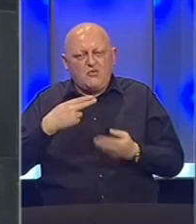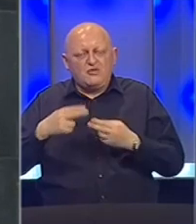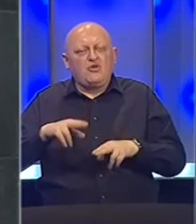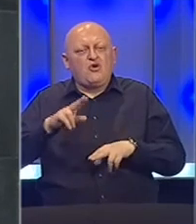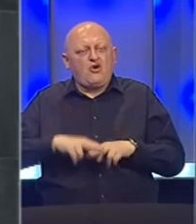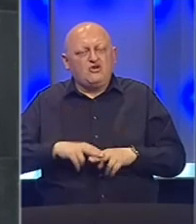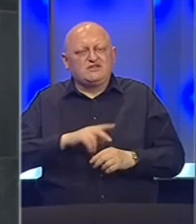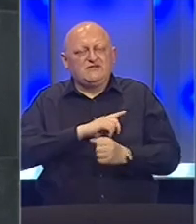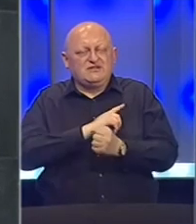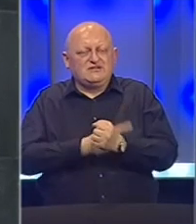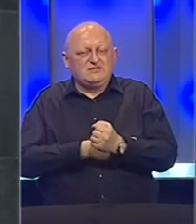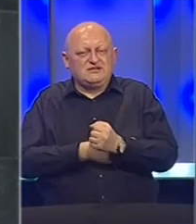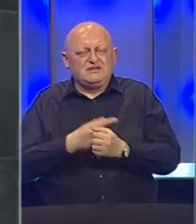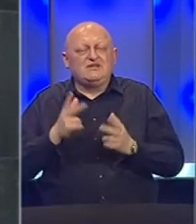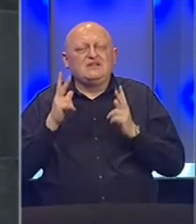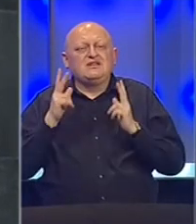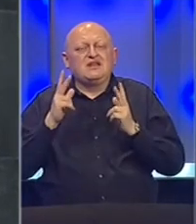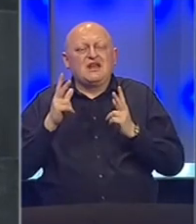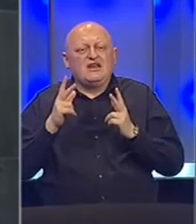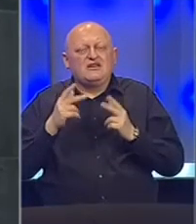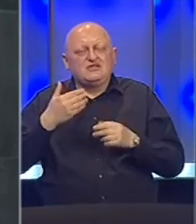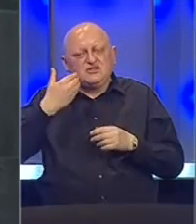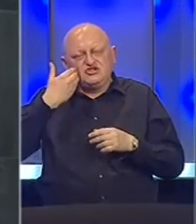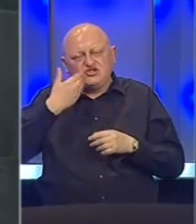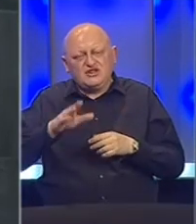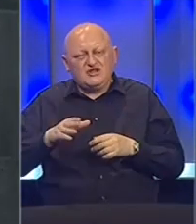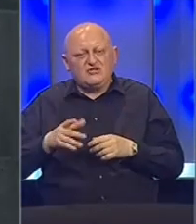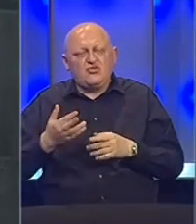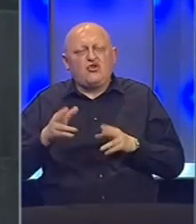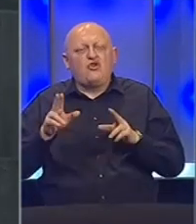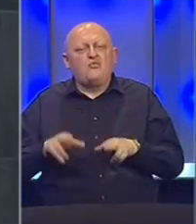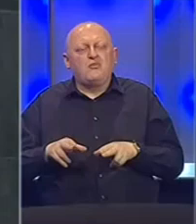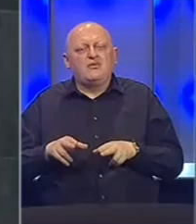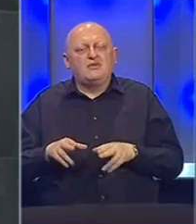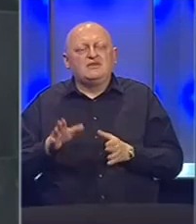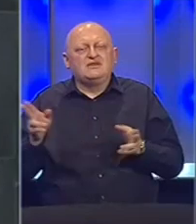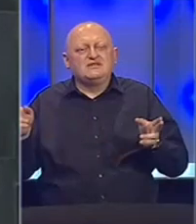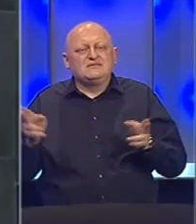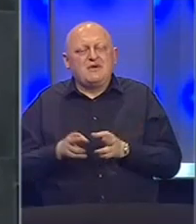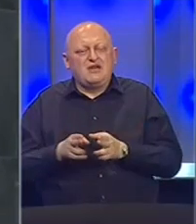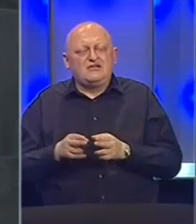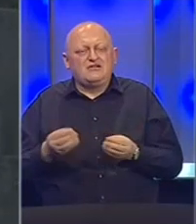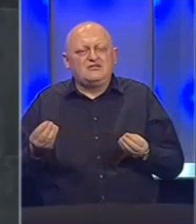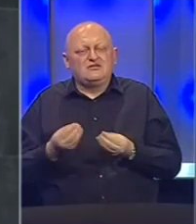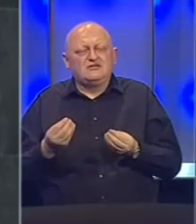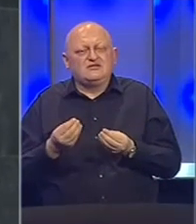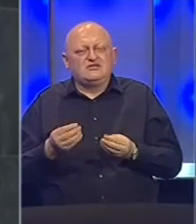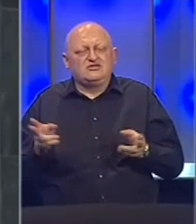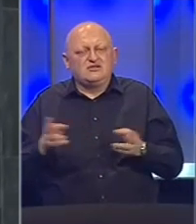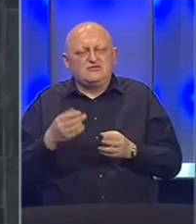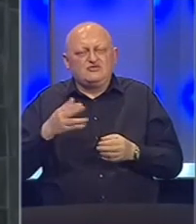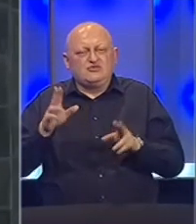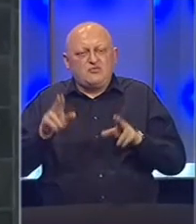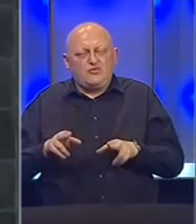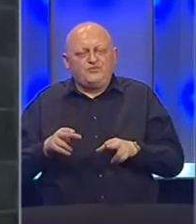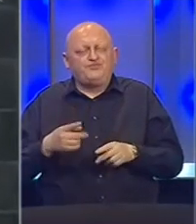ostaviti na snazi i insistirati da se šteta koliko je to moguće smanji, a zašto je smanjenje štete